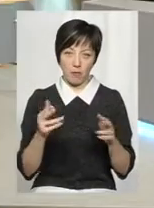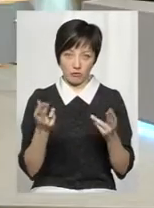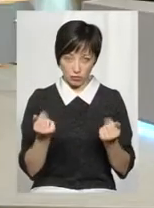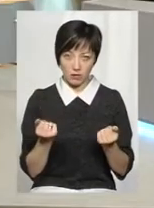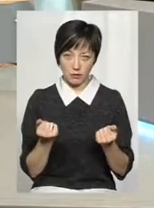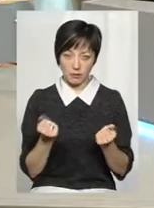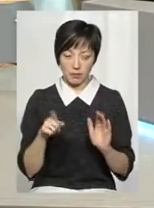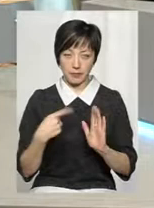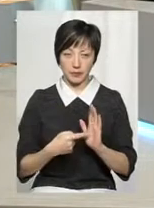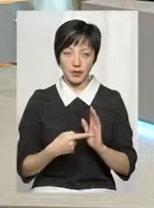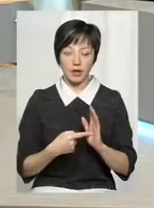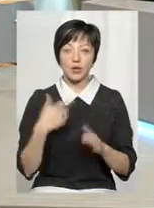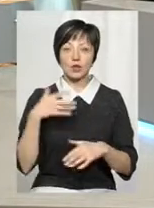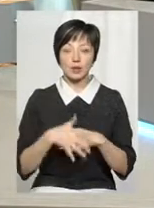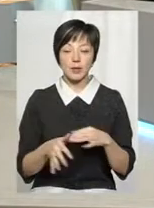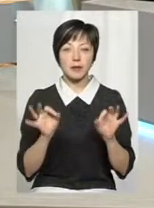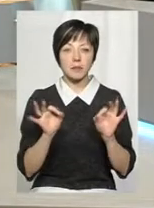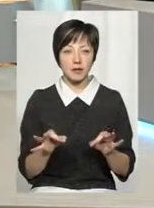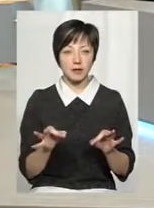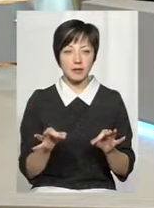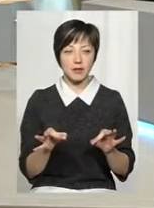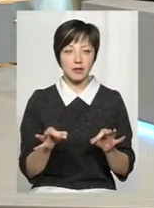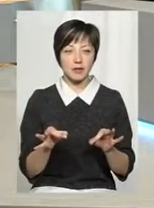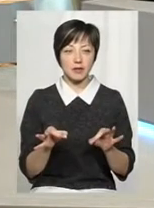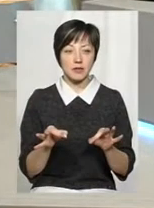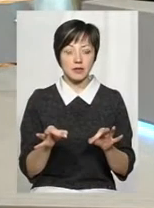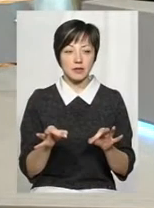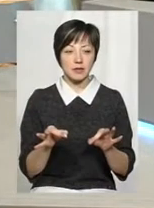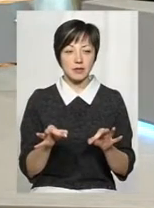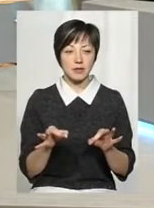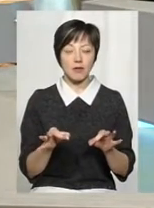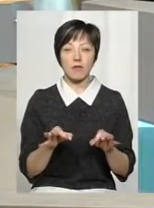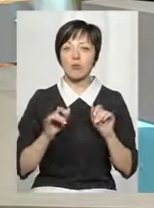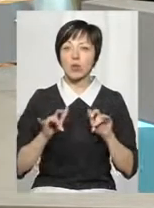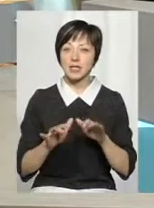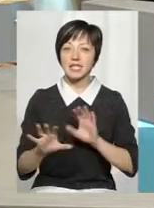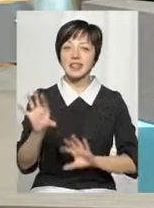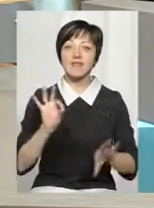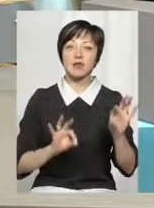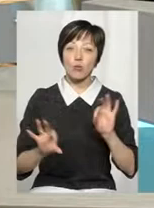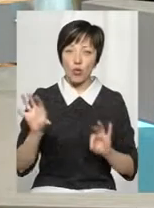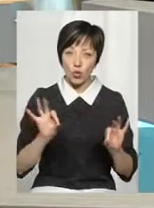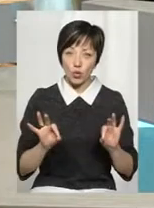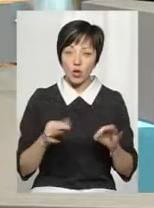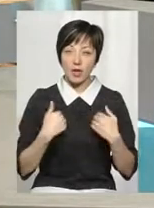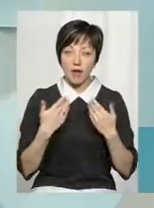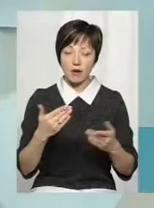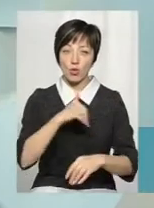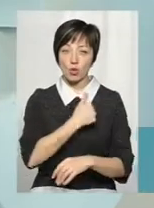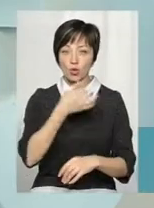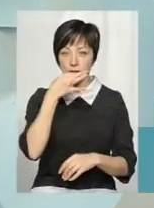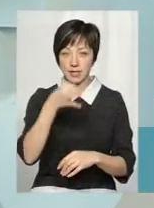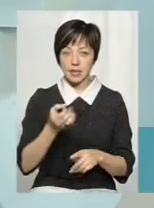Ну, зрозумійте одне, в процесі відбору, я вам хочу сказати, це